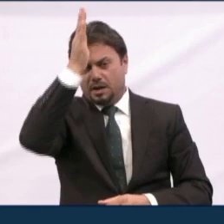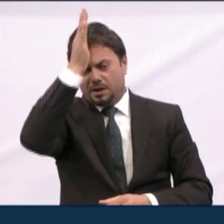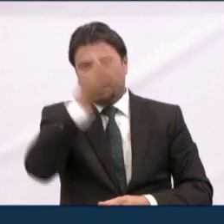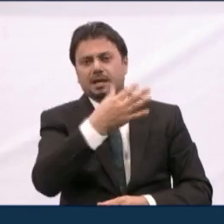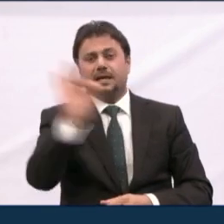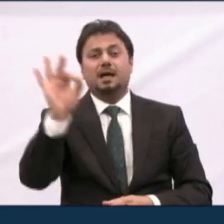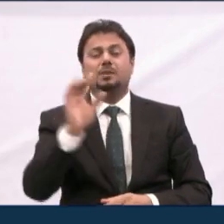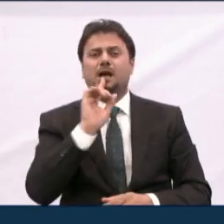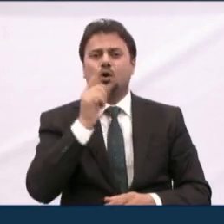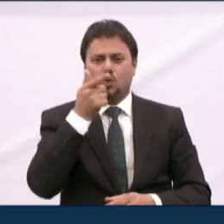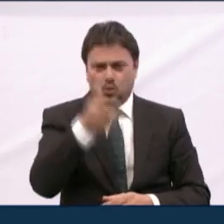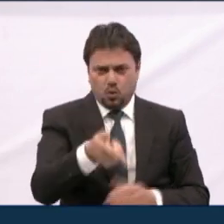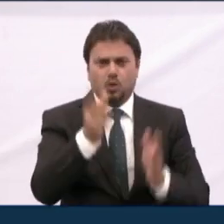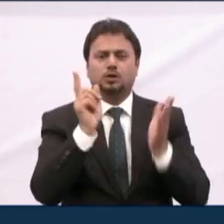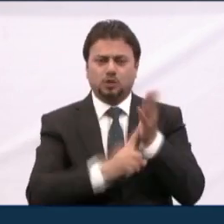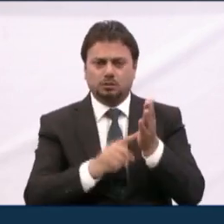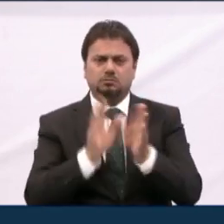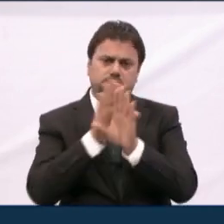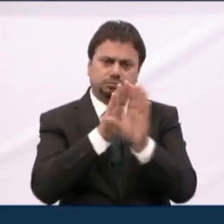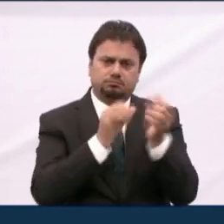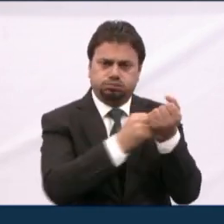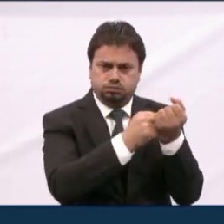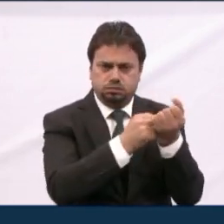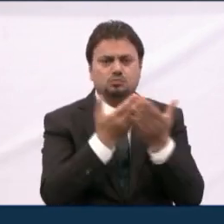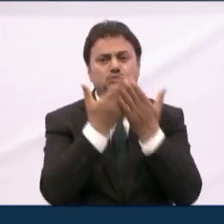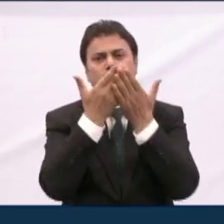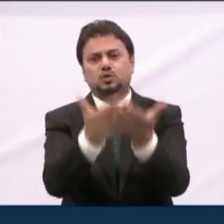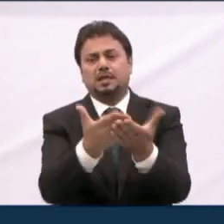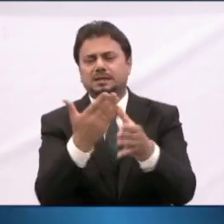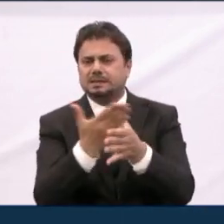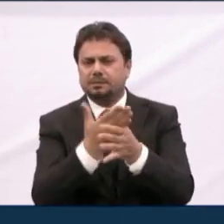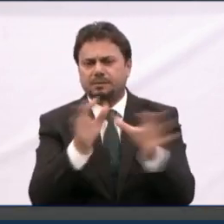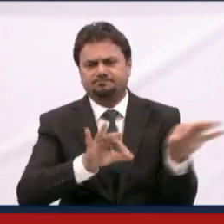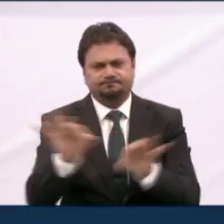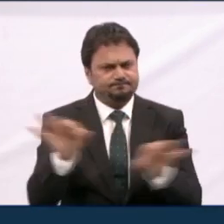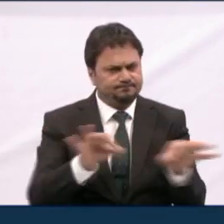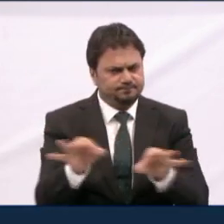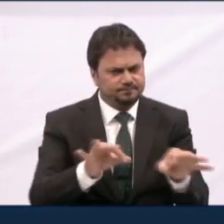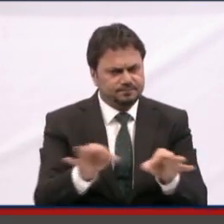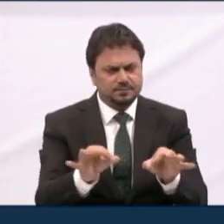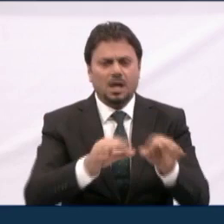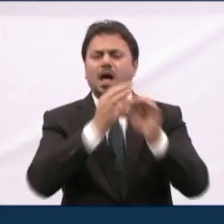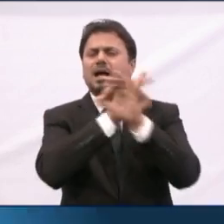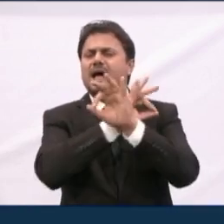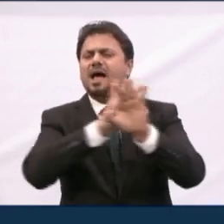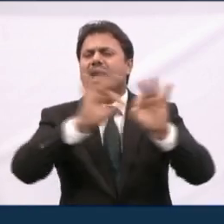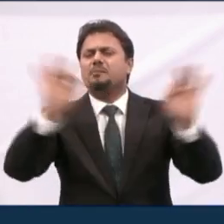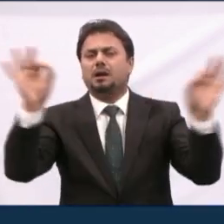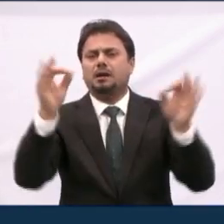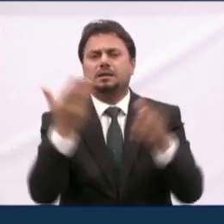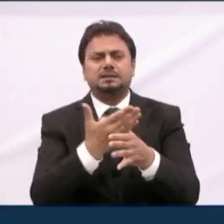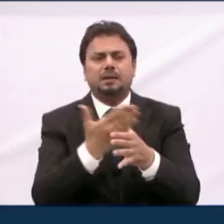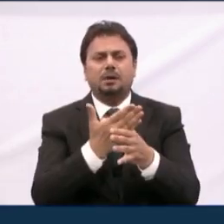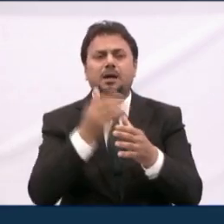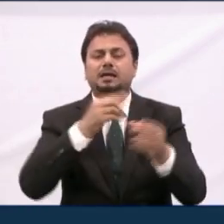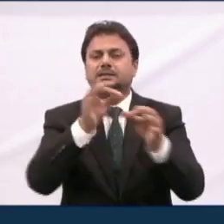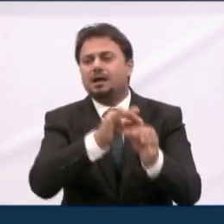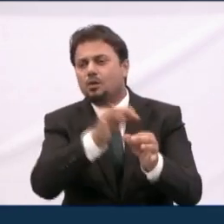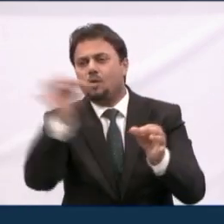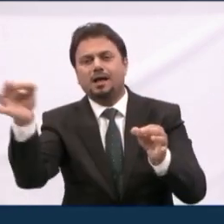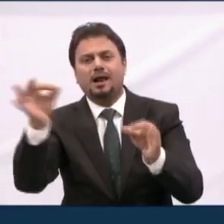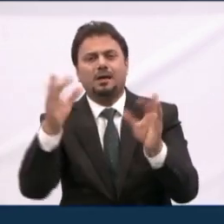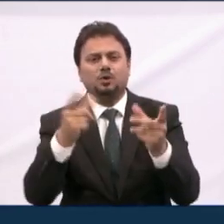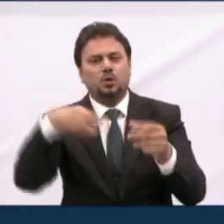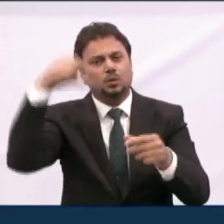إن شاء الله أن تقوم بواجبها من خلال تهيئة كل المستلزمات اللازمة أيضا تخويل إلى وزير المالية